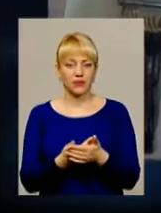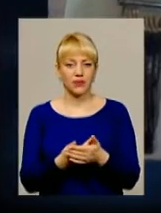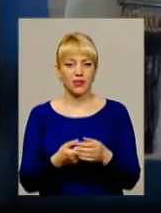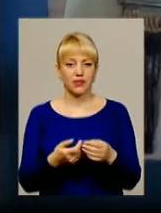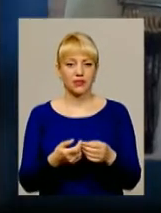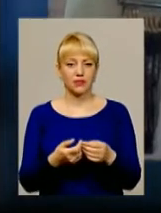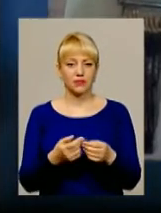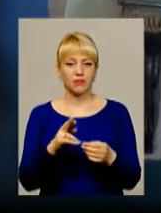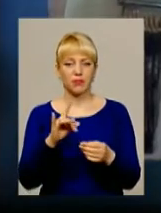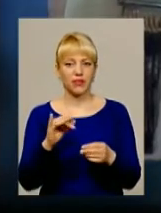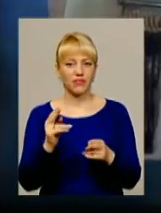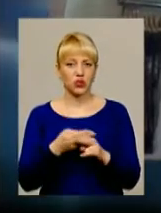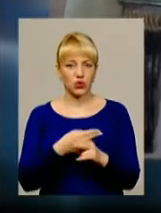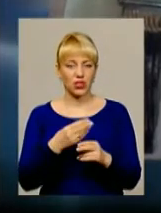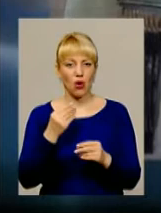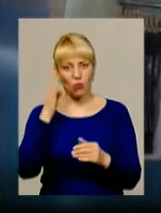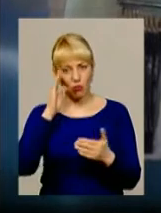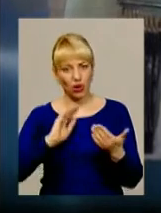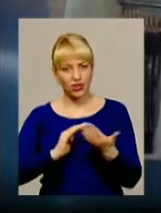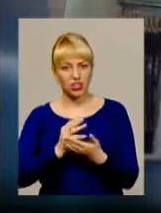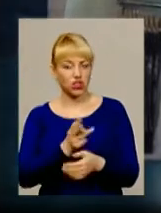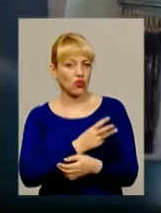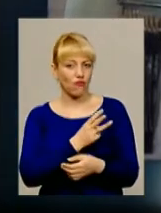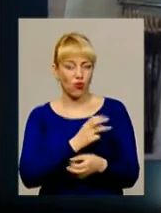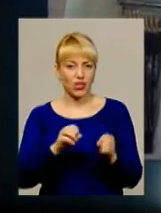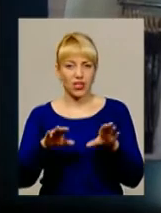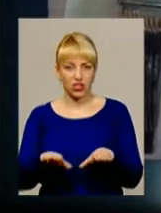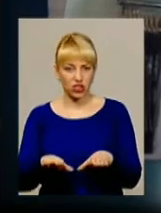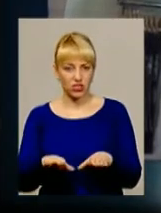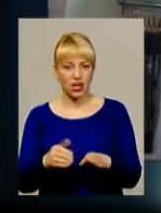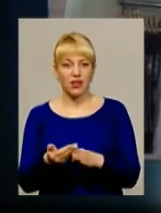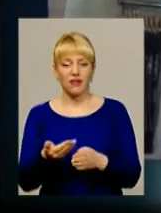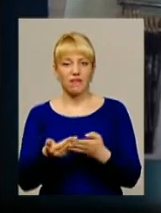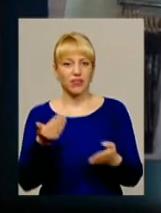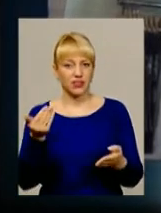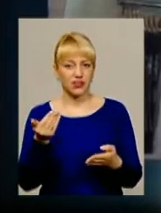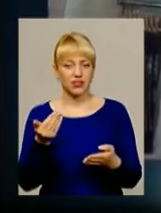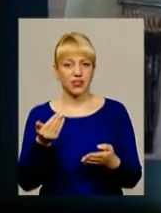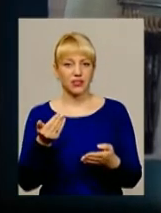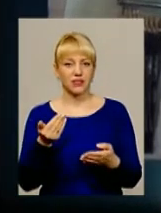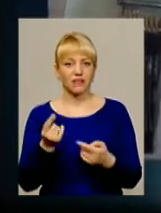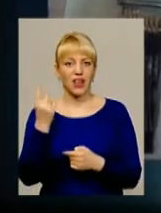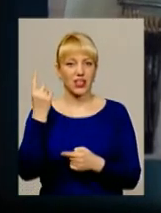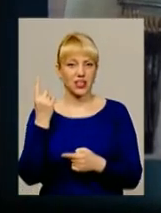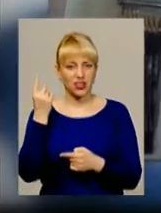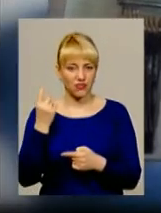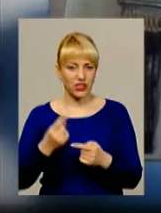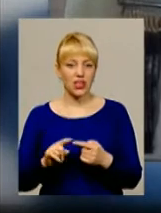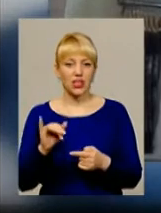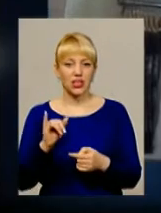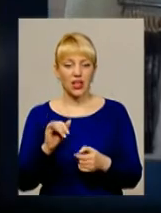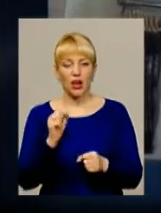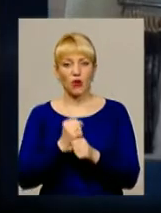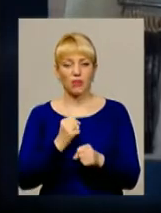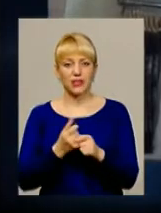при відсутності політичної волі, рішення від верхньої гілки влади, а